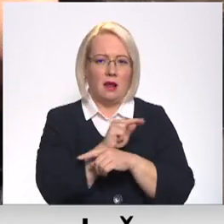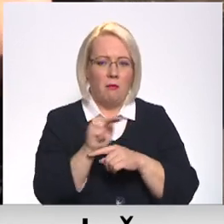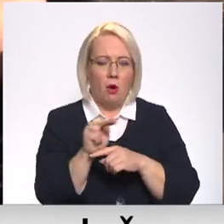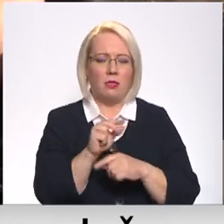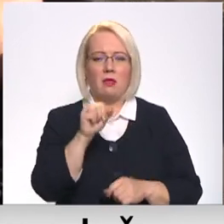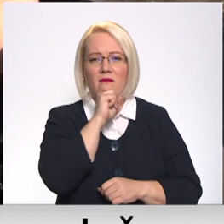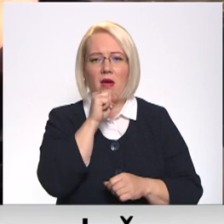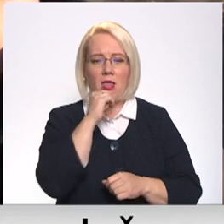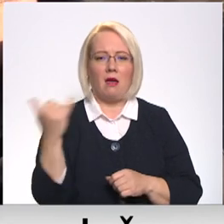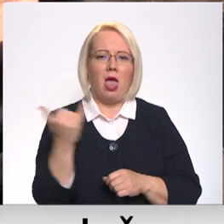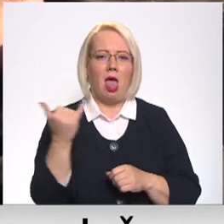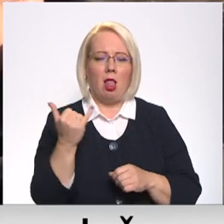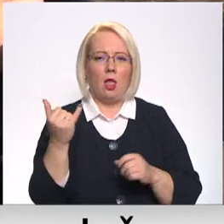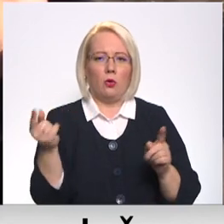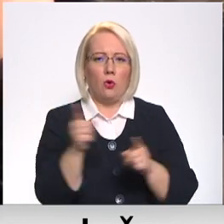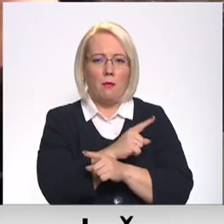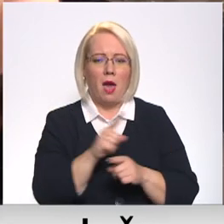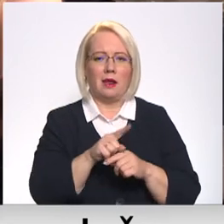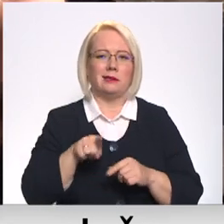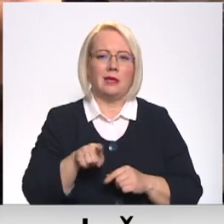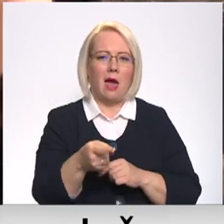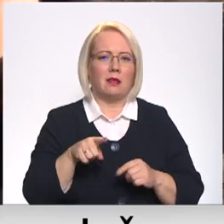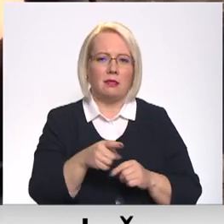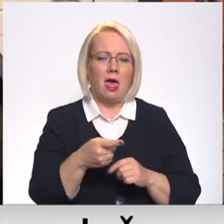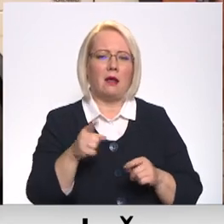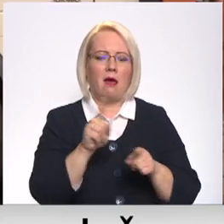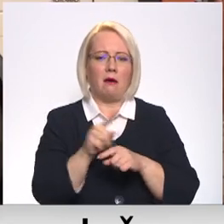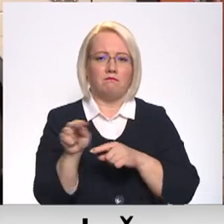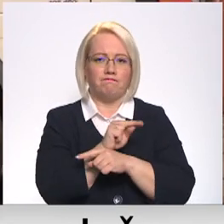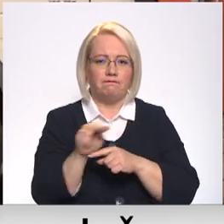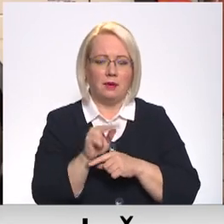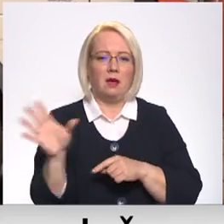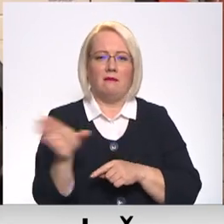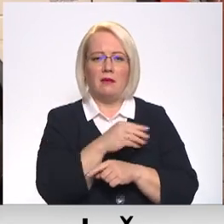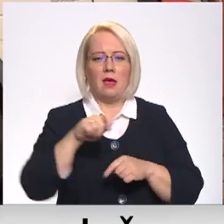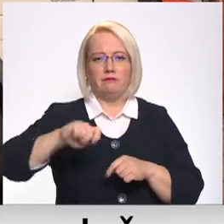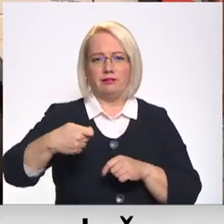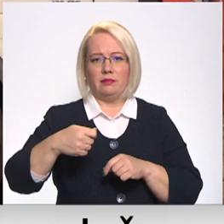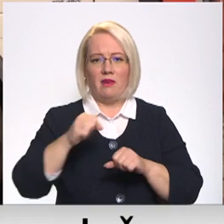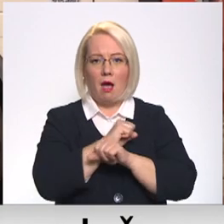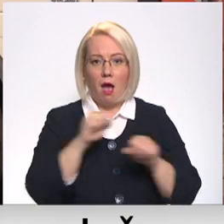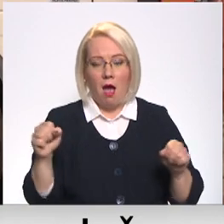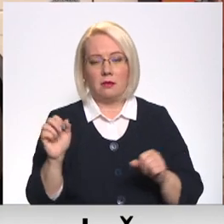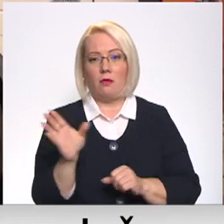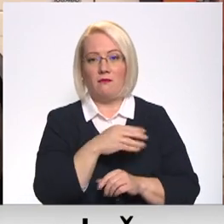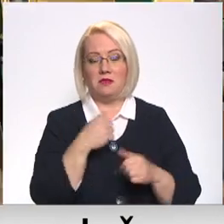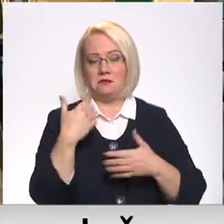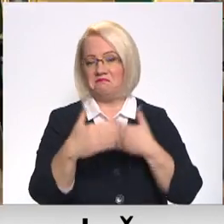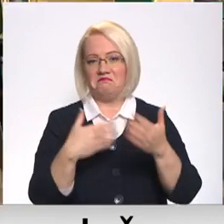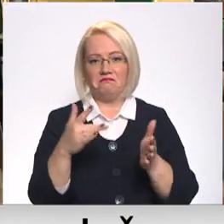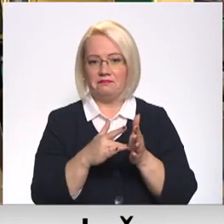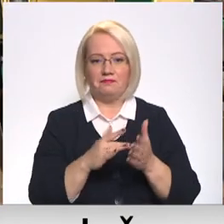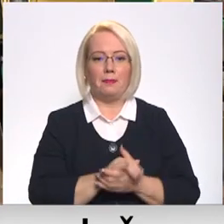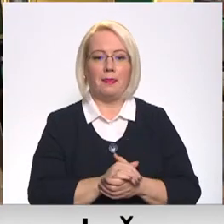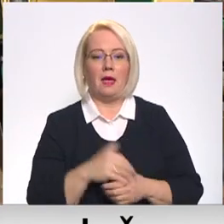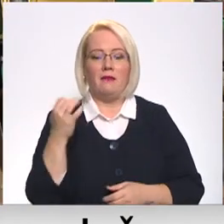samainījām ēļus, uzlikām starteri, lai uz podziņu var pielaist foršu. Tas viss ir kārtībā, pārējais visiņām ir ejoši. Mēs no